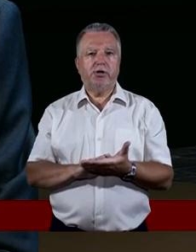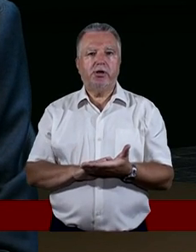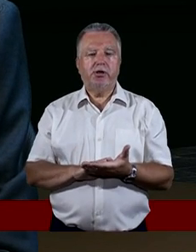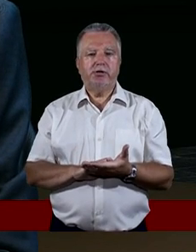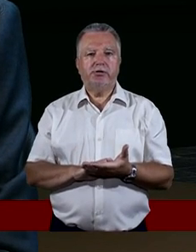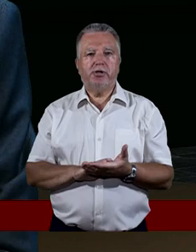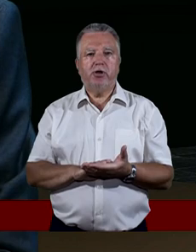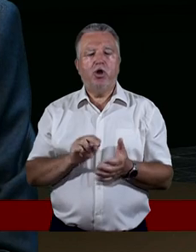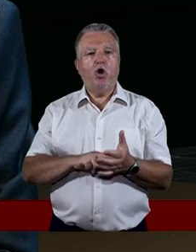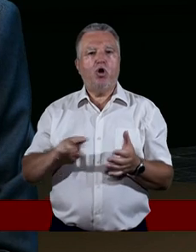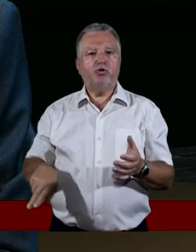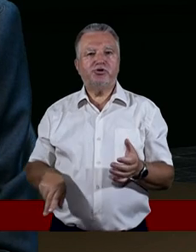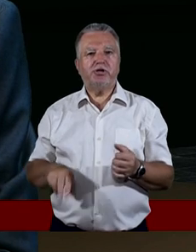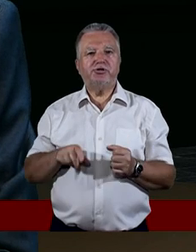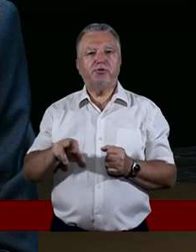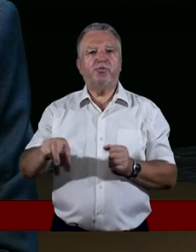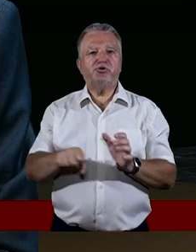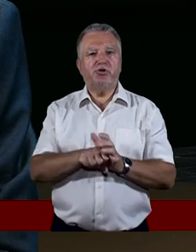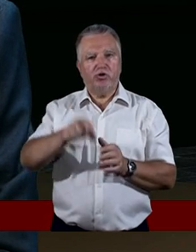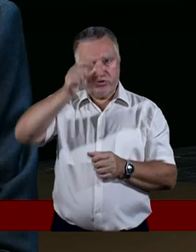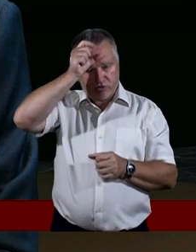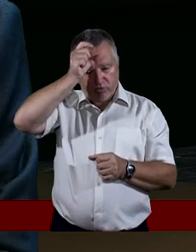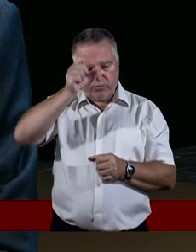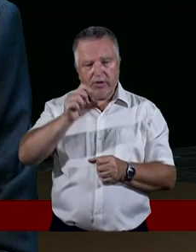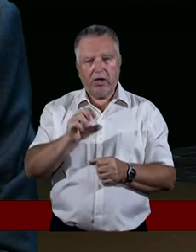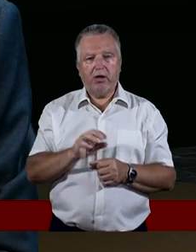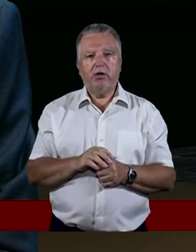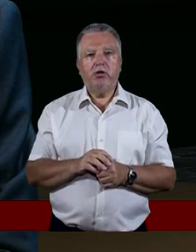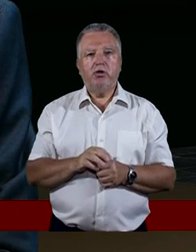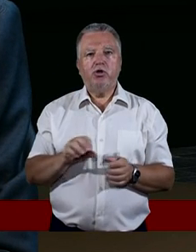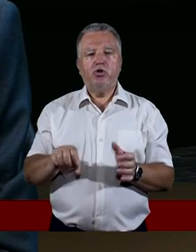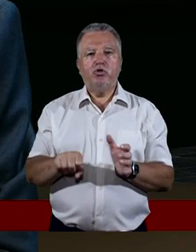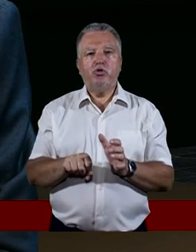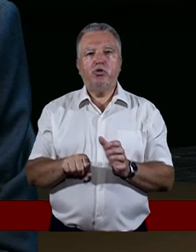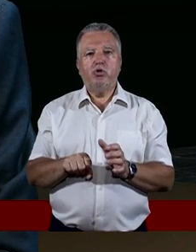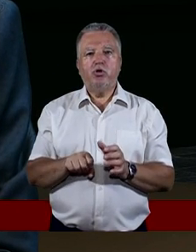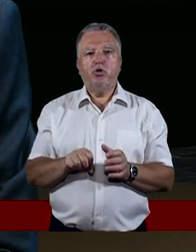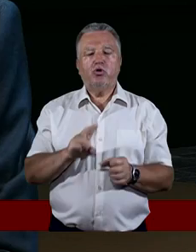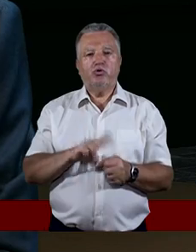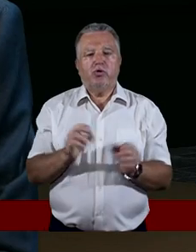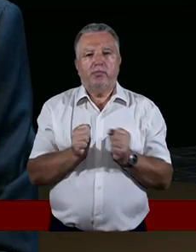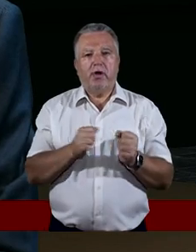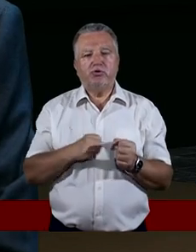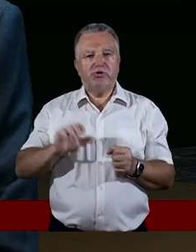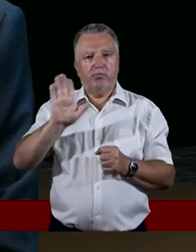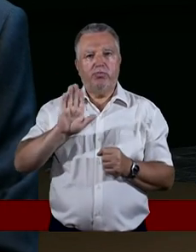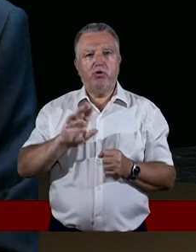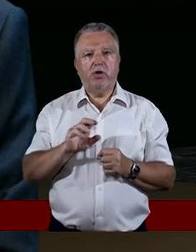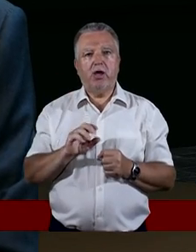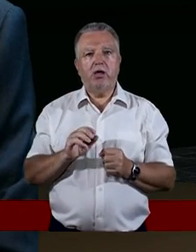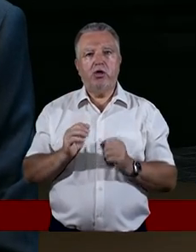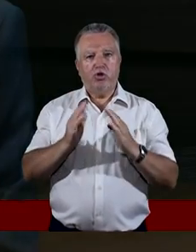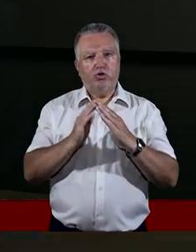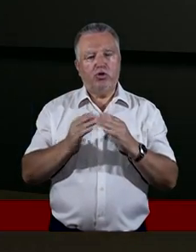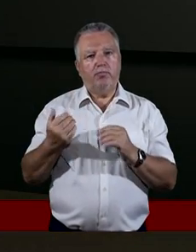I odszedłszy stamtąd, udał się do domu pewnego człowieka imieniem Tytiusz Justus, bojącego się Boga, którego dom sąsiadował z